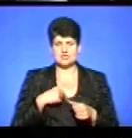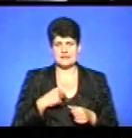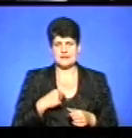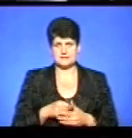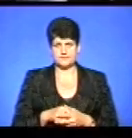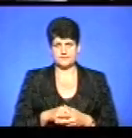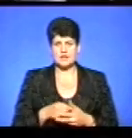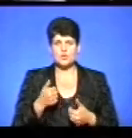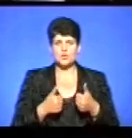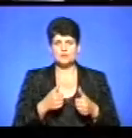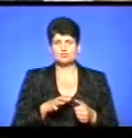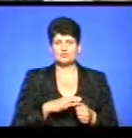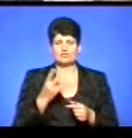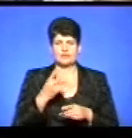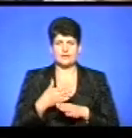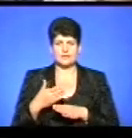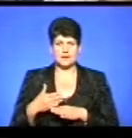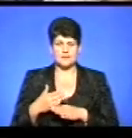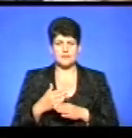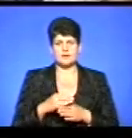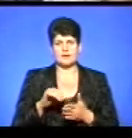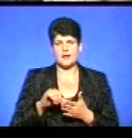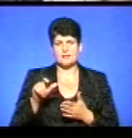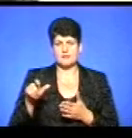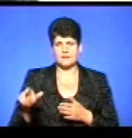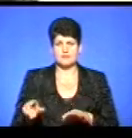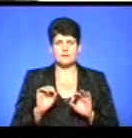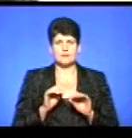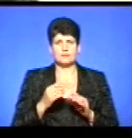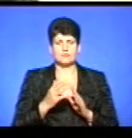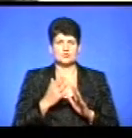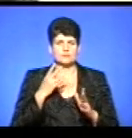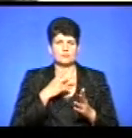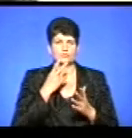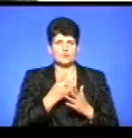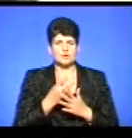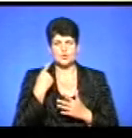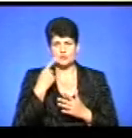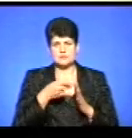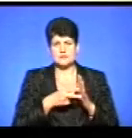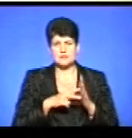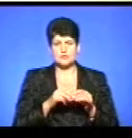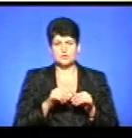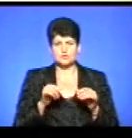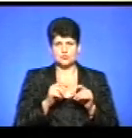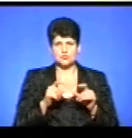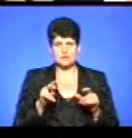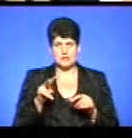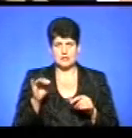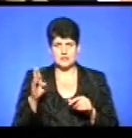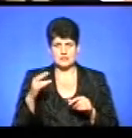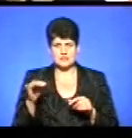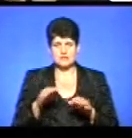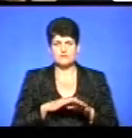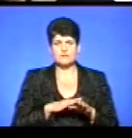Конкурс відбувався у два етапи. Кандидати на посаду директора по черзі репрезентували особистий план розвитку школи-ліцею та